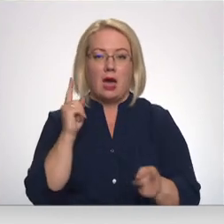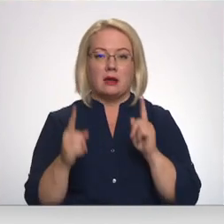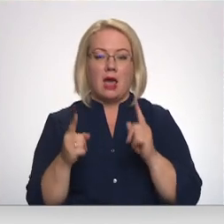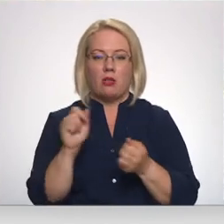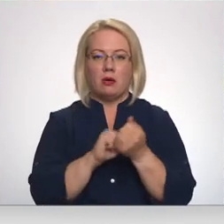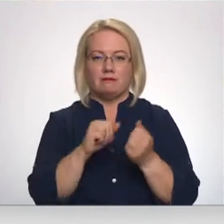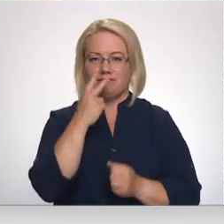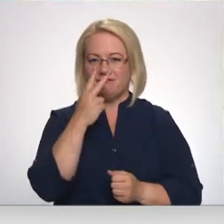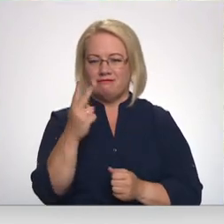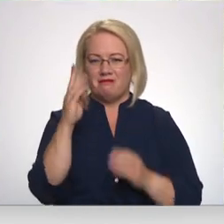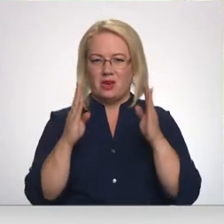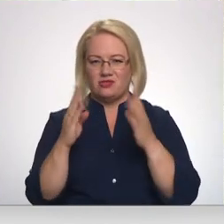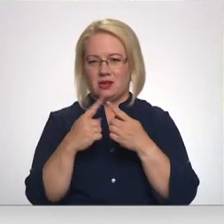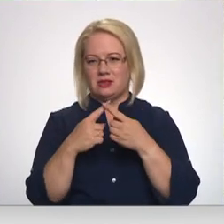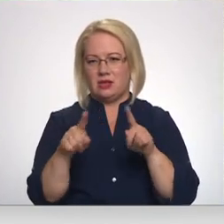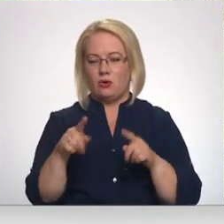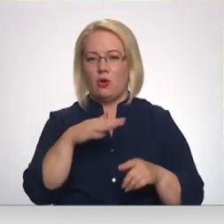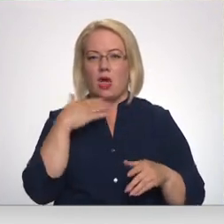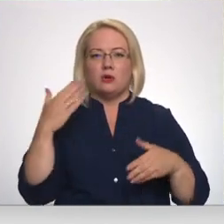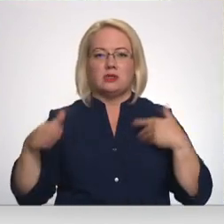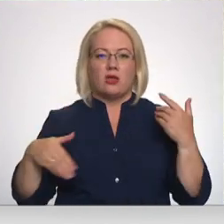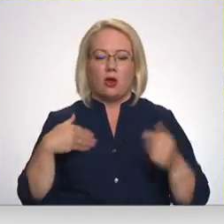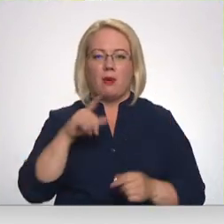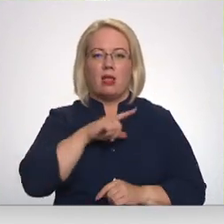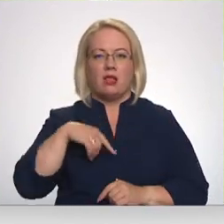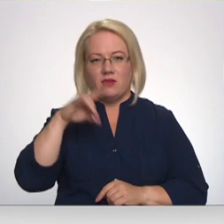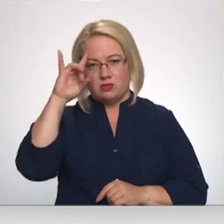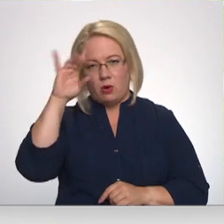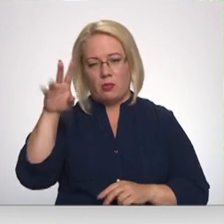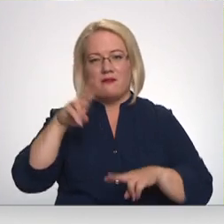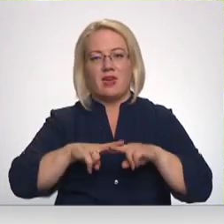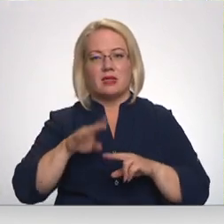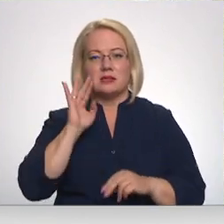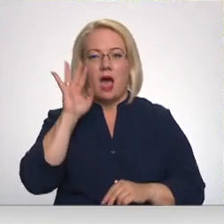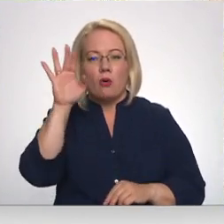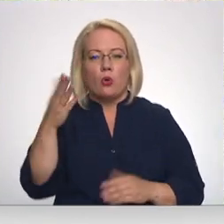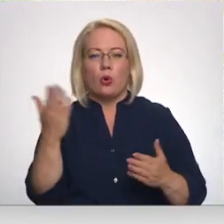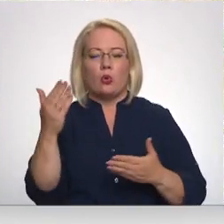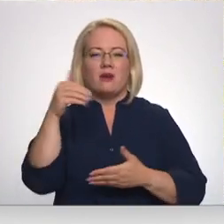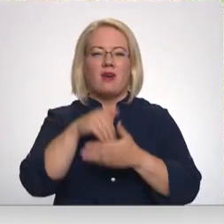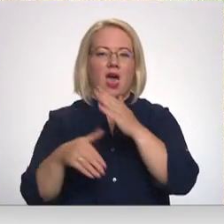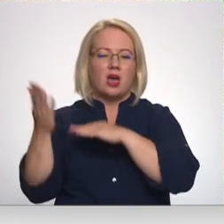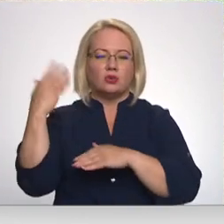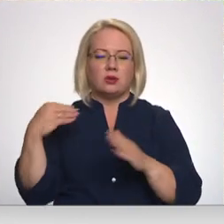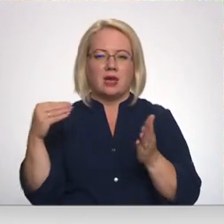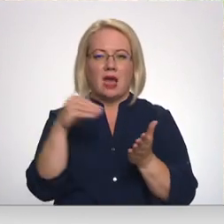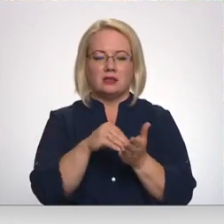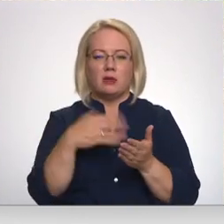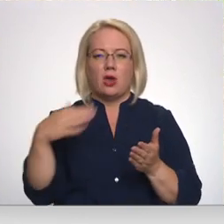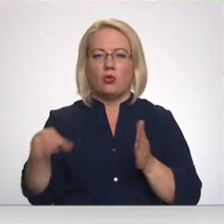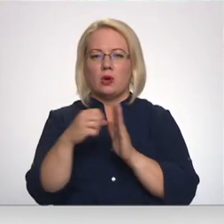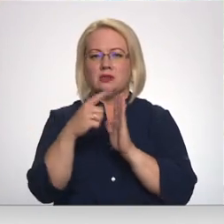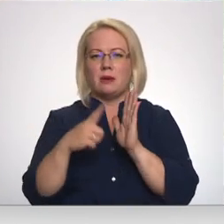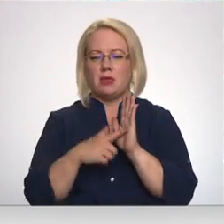redzam tomēr citu un nevēl te daudzi satraukti par šīs Latvijā populārās vietas nākotni, kuri vēsturiski datātīja no 17.gadsimta.